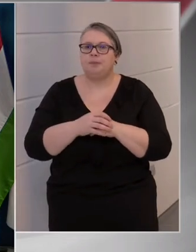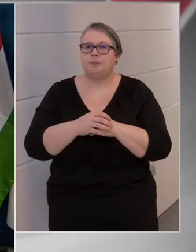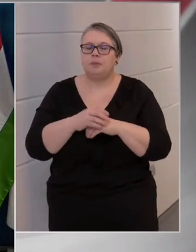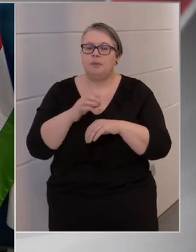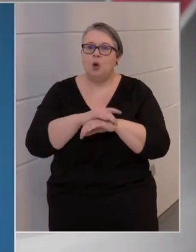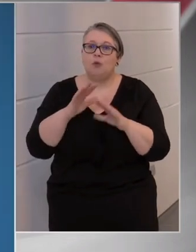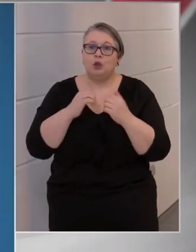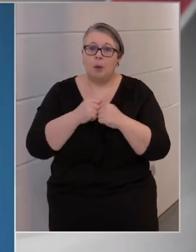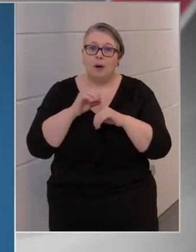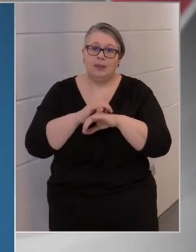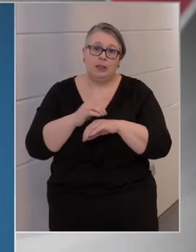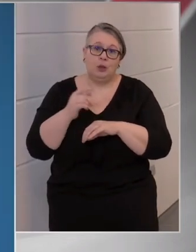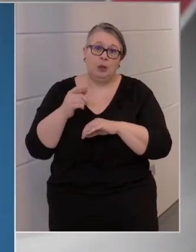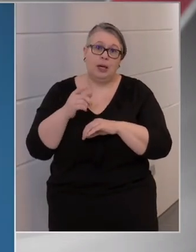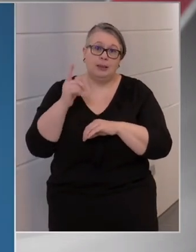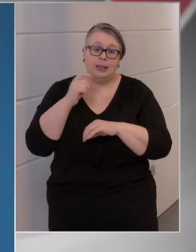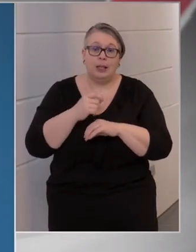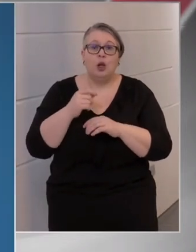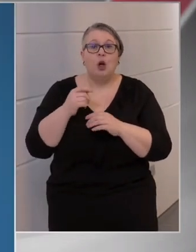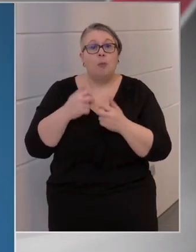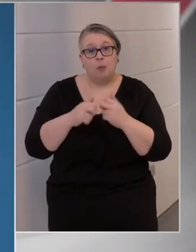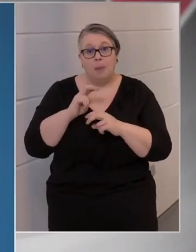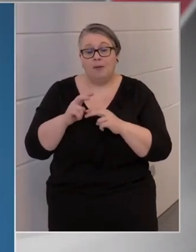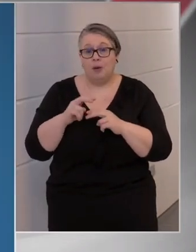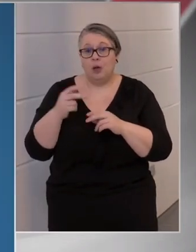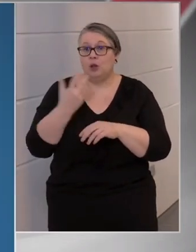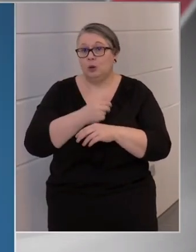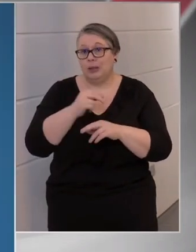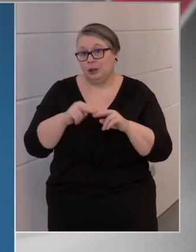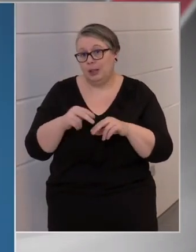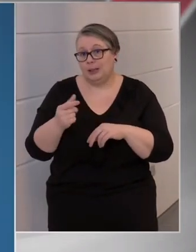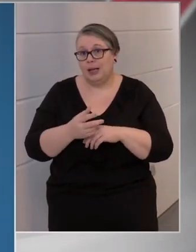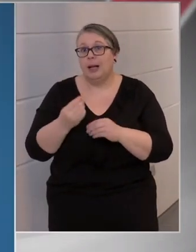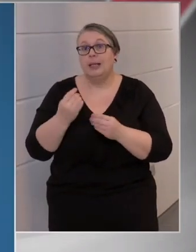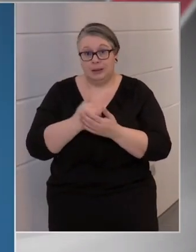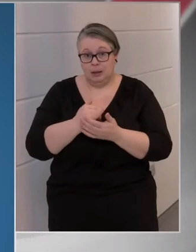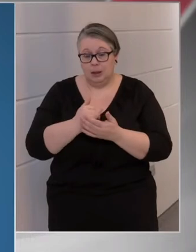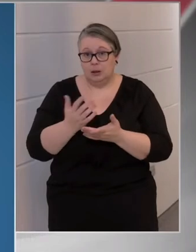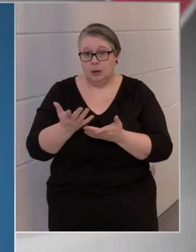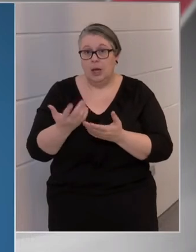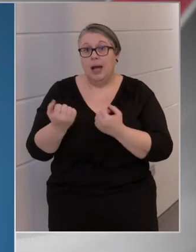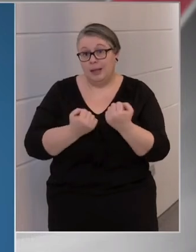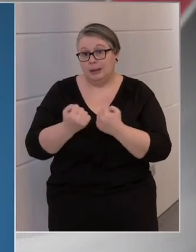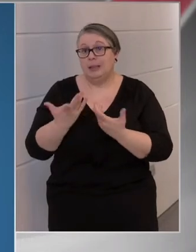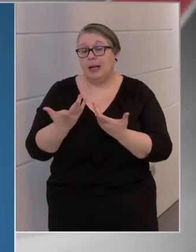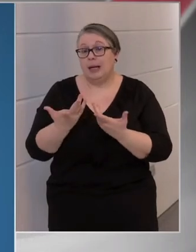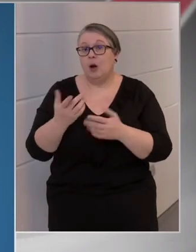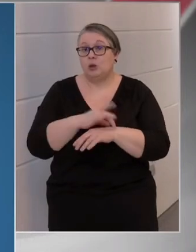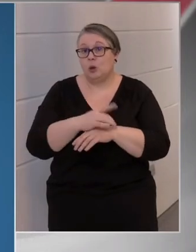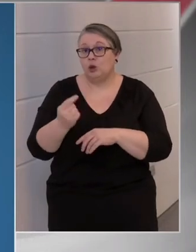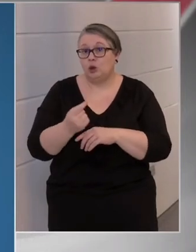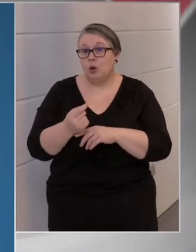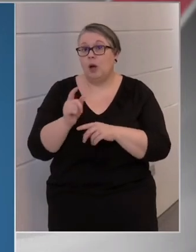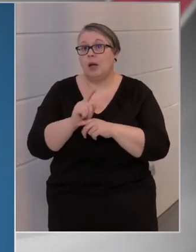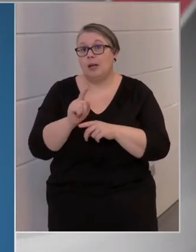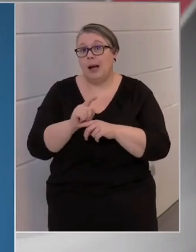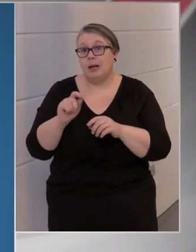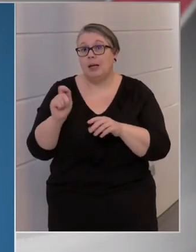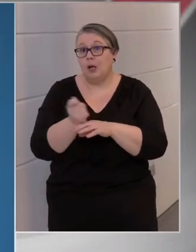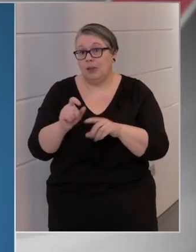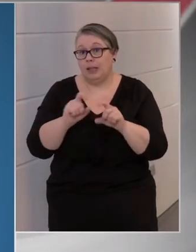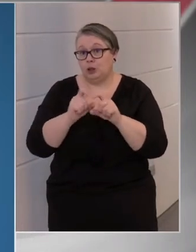Az orvoskamara vezetői szerint vannak gondok az oltási rendszerrel, mennyire igaz ez, egyeztetnek-e az orvosokkal az esetleges hibák